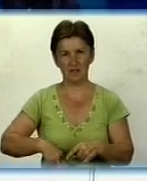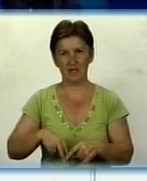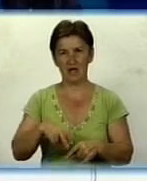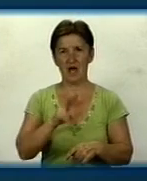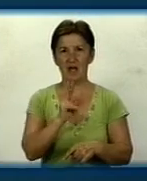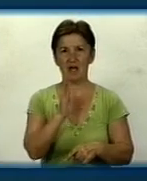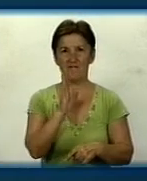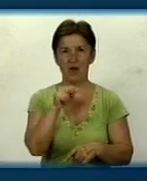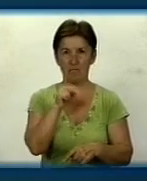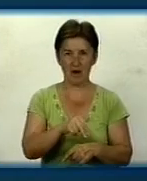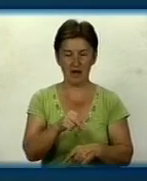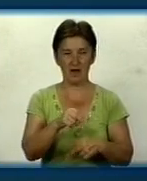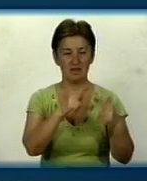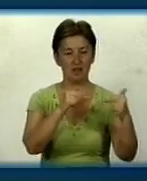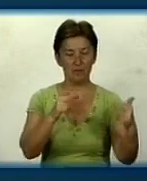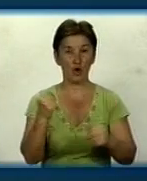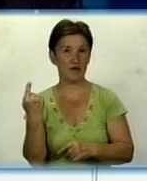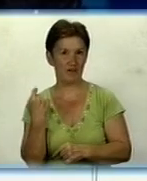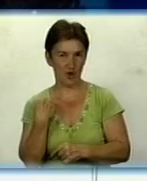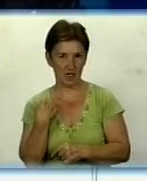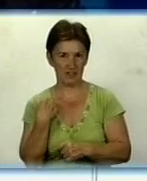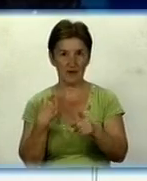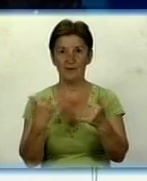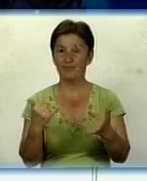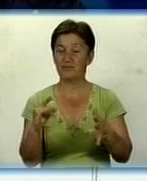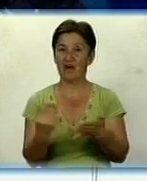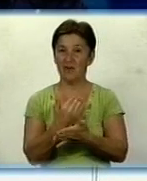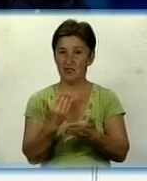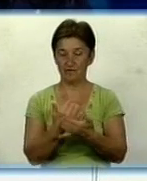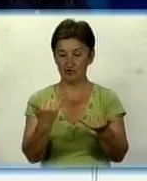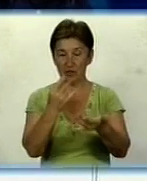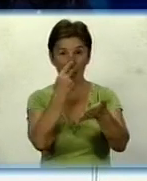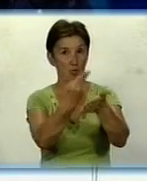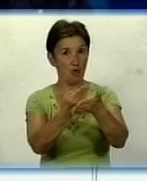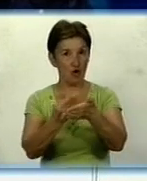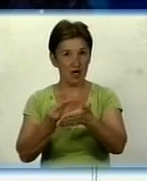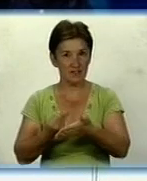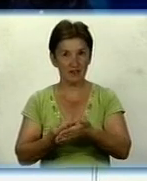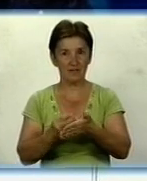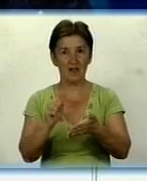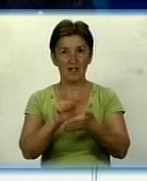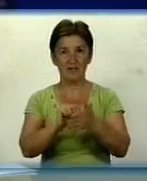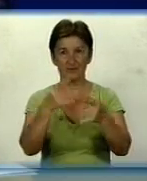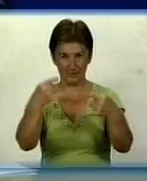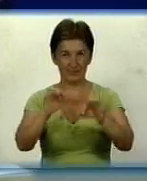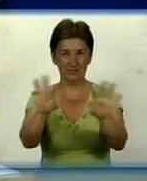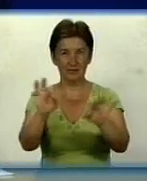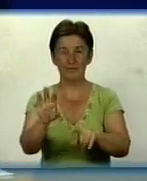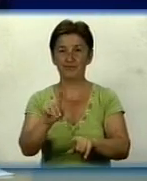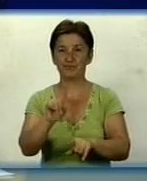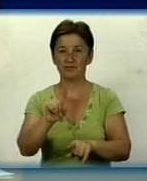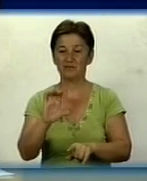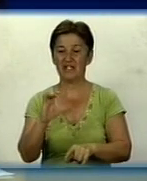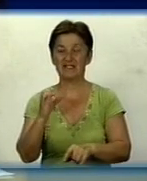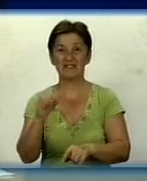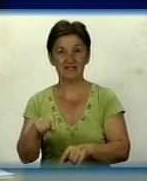-Кіровоград. Доброго вечора! Олександр Олександрович, сьогодні в новинах ми щойно показували нашим глядачам матеріал про те, що в серпні